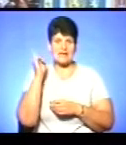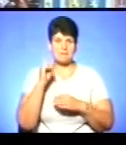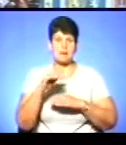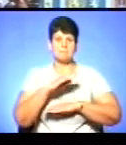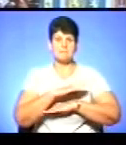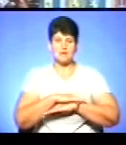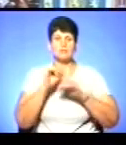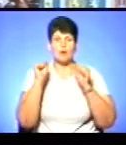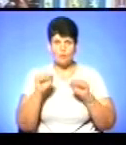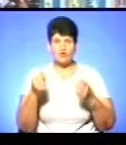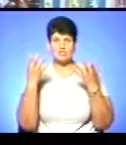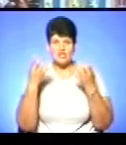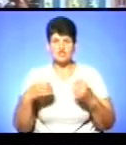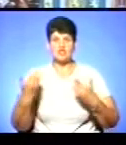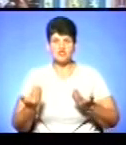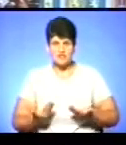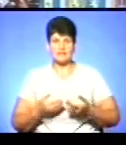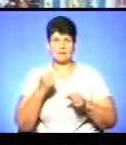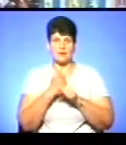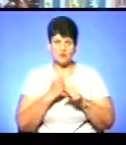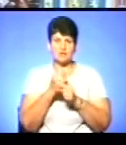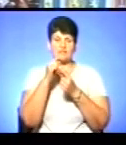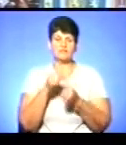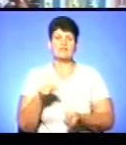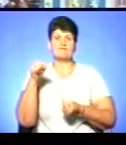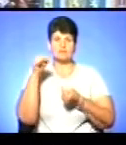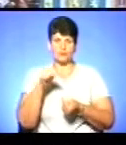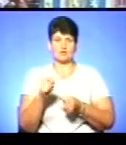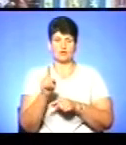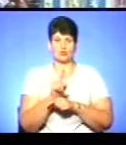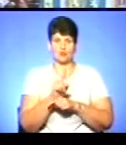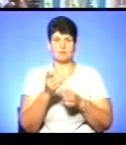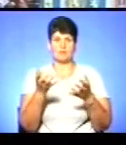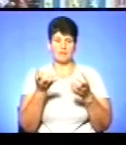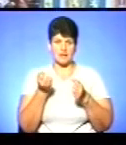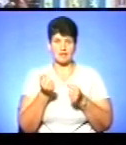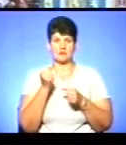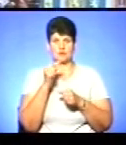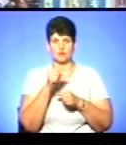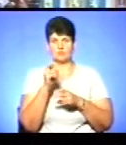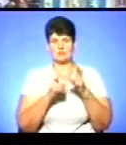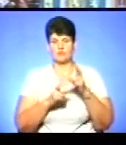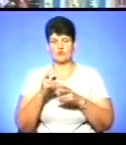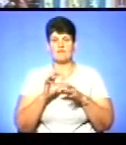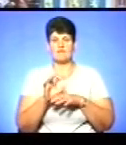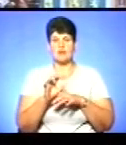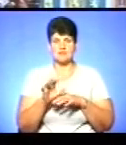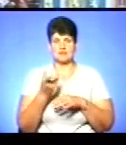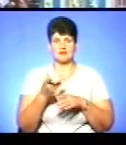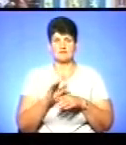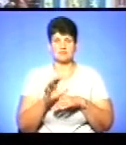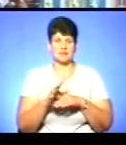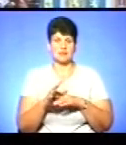називати, можна ще жити і працювати, і вони відповідають тим нормам, які прийняті на тому чи іншому заводі чи фабриці, яка випускає ці парти.